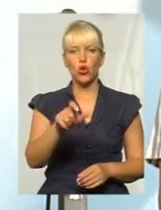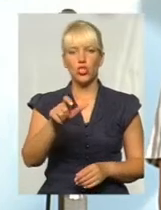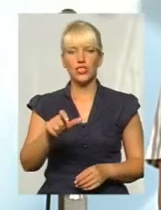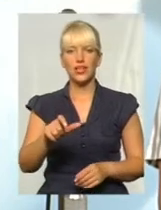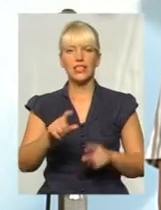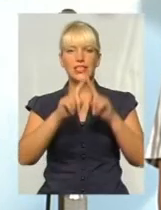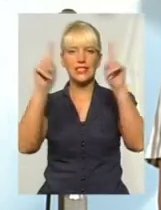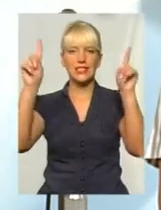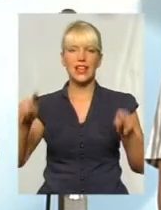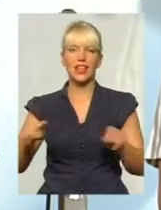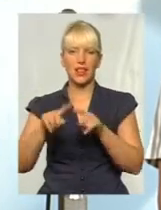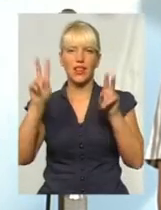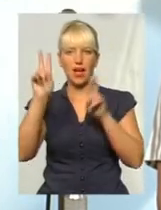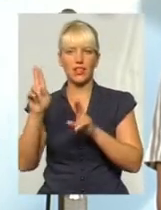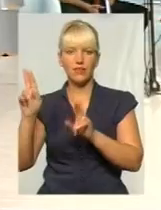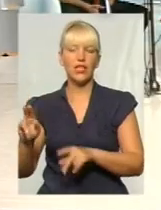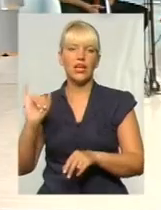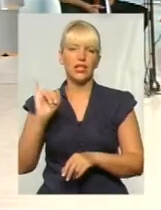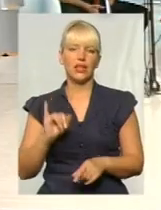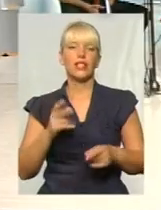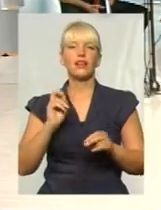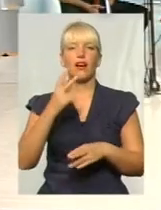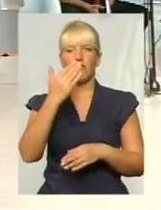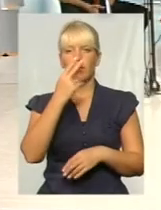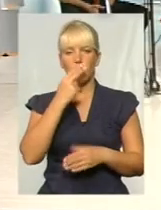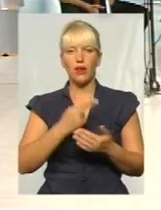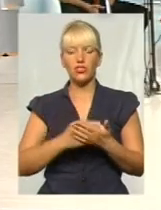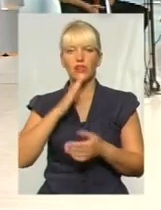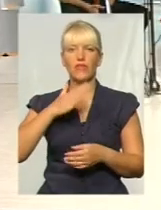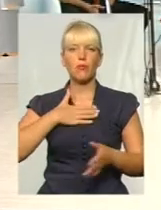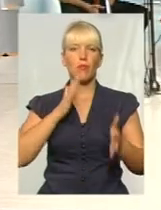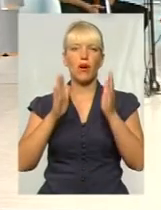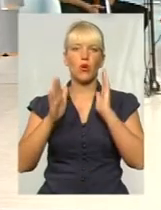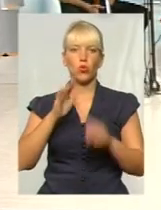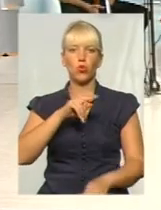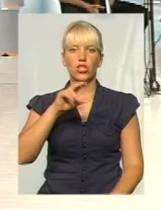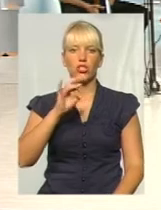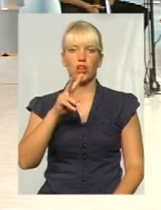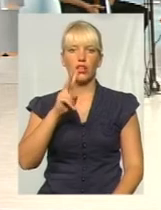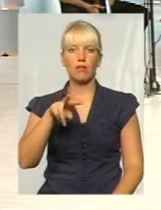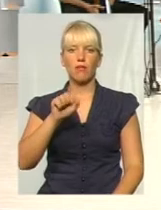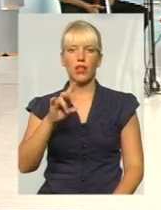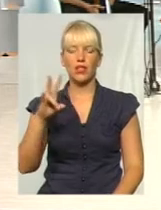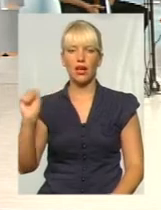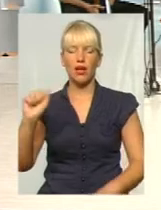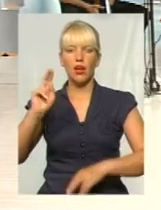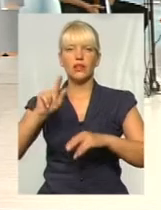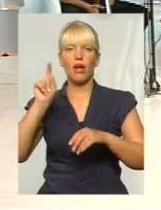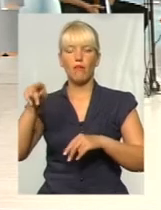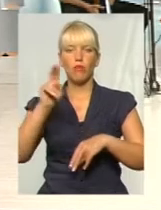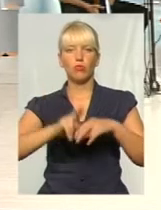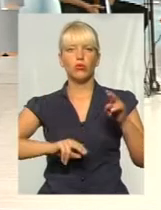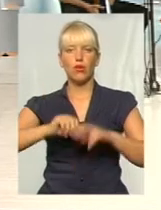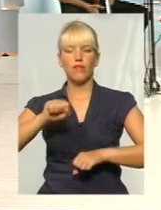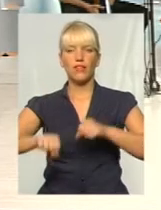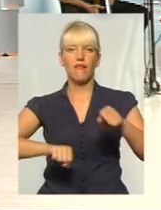як ви бачите, вже є в нашому парку імені Чекмана, там побудована велодоріжка,